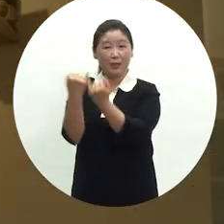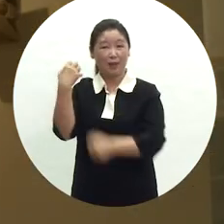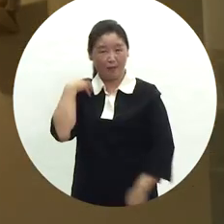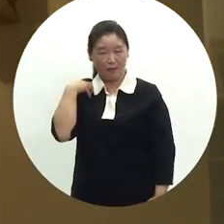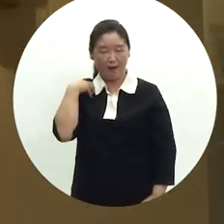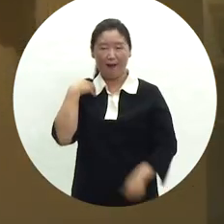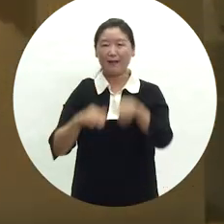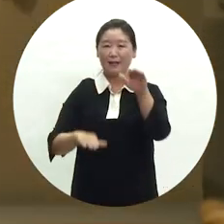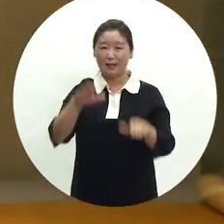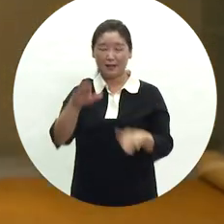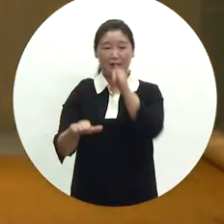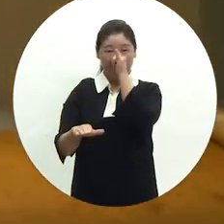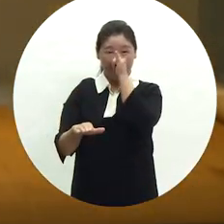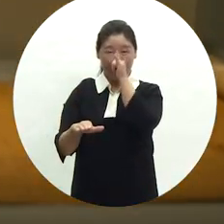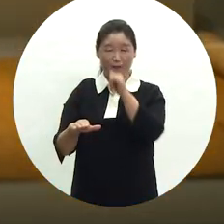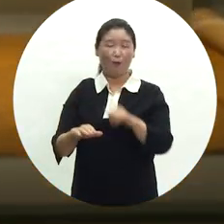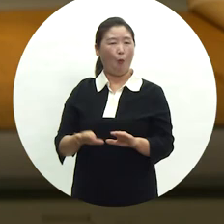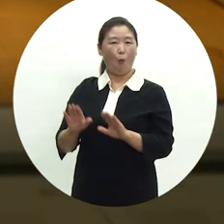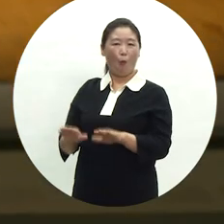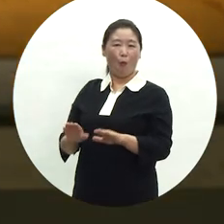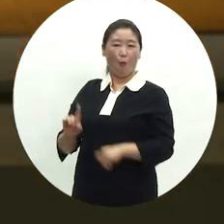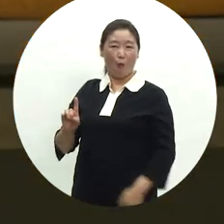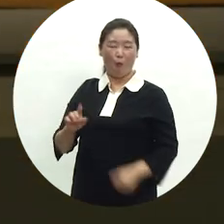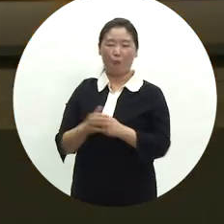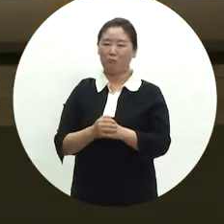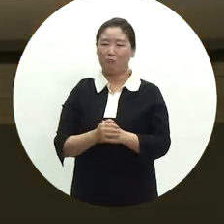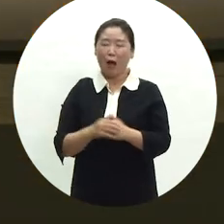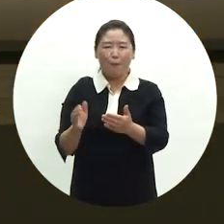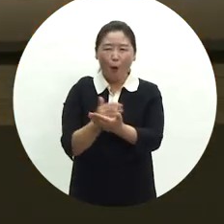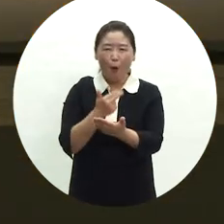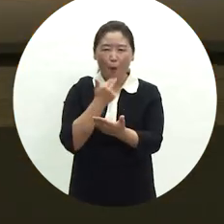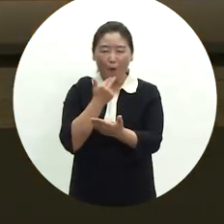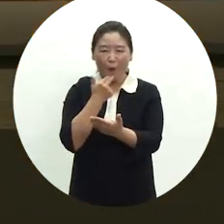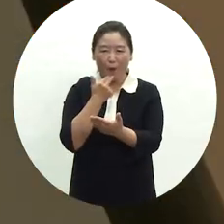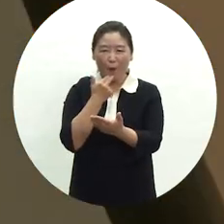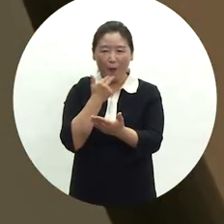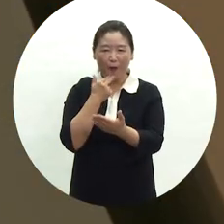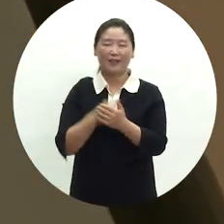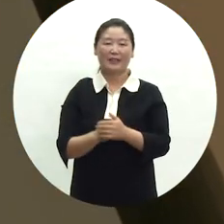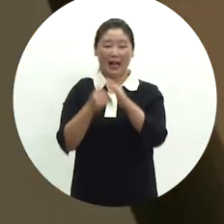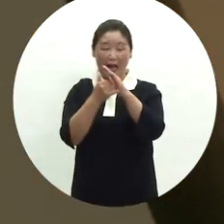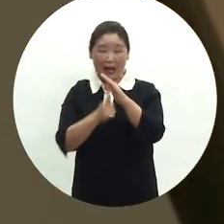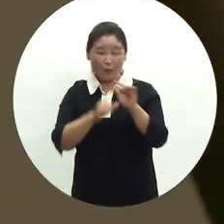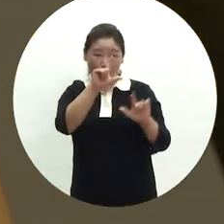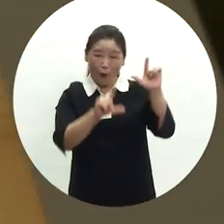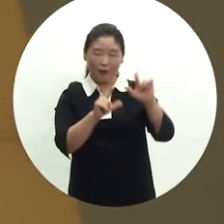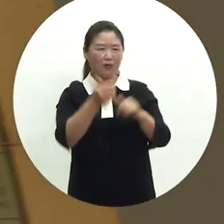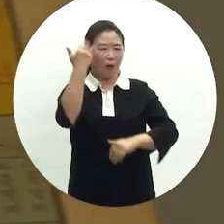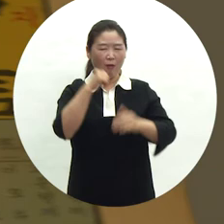의무가 다르게 부여되었으나 오늘날 가족 구성원의 역할은 구별되지 않으며 가족의 형태도